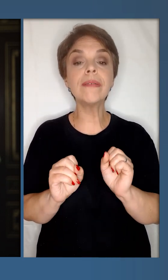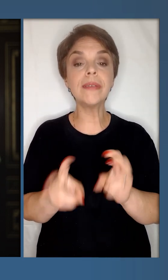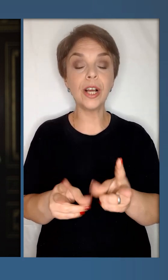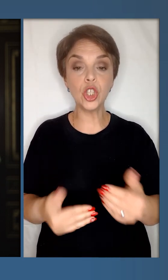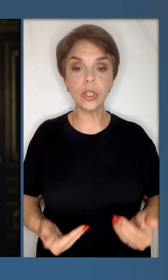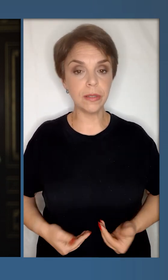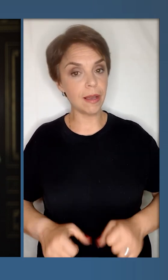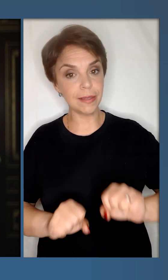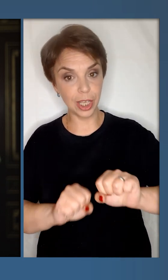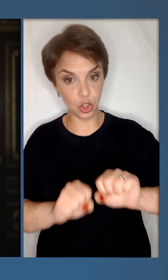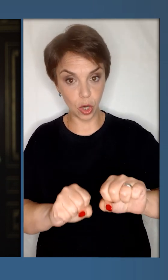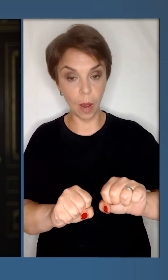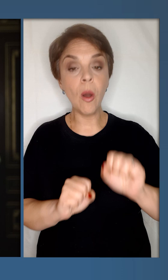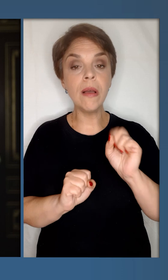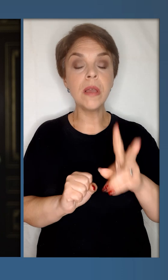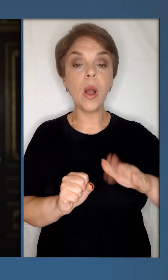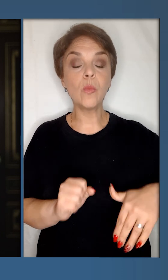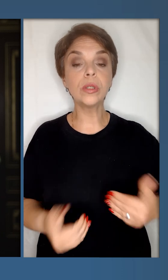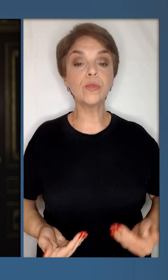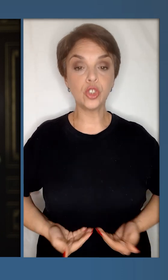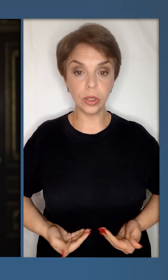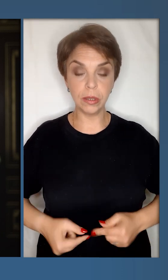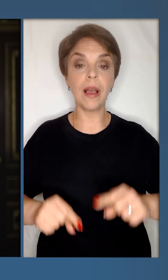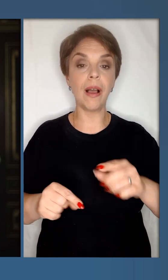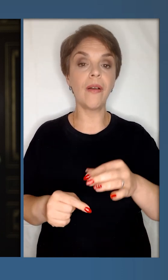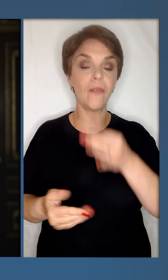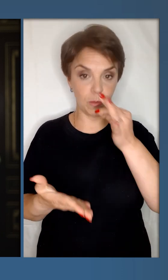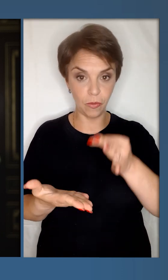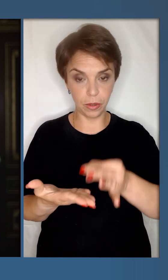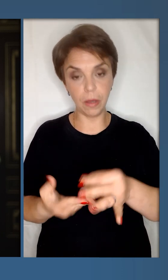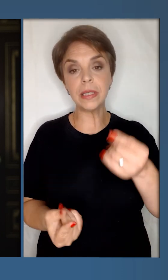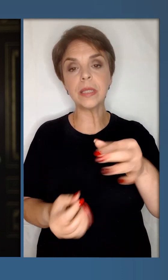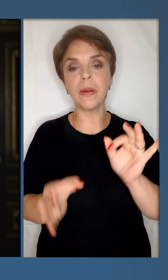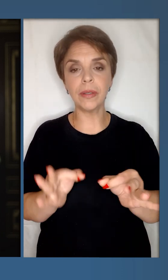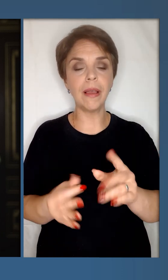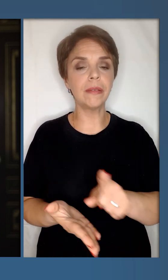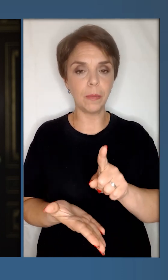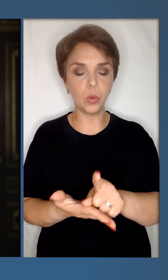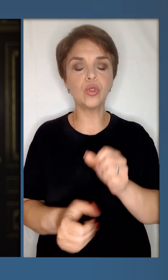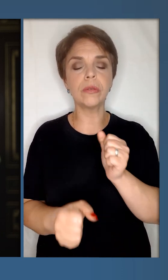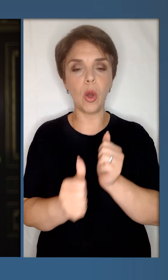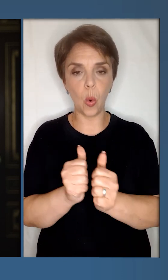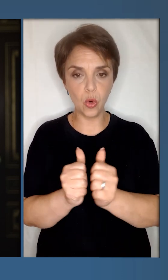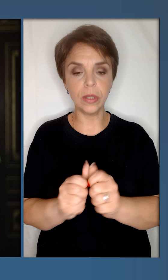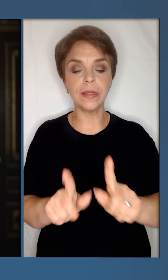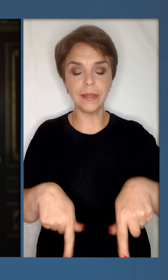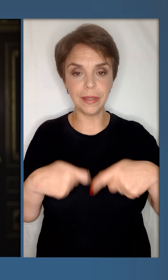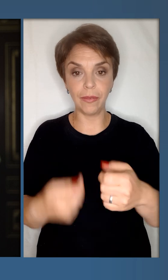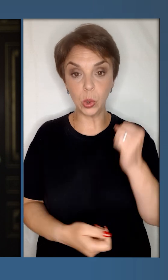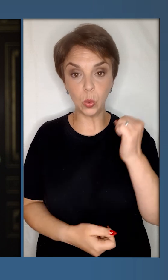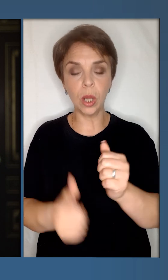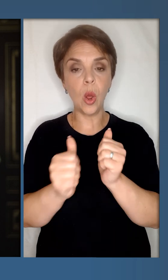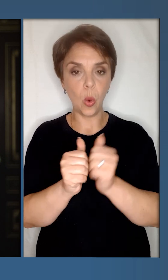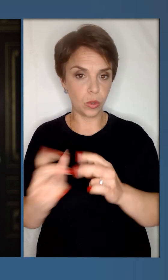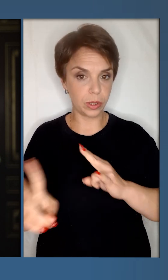як життя захищаємо, як потім життя відповідає справедливо і неминуче на кожен завданий